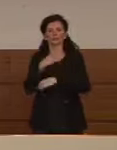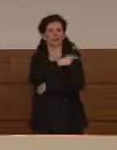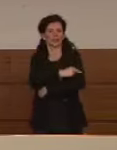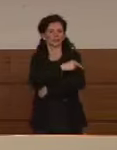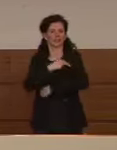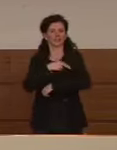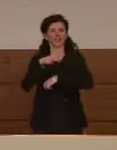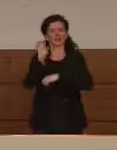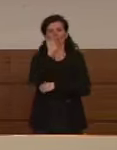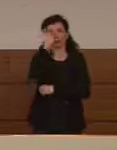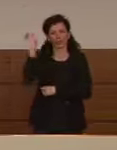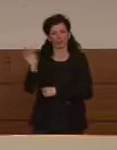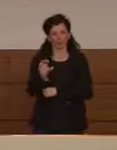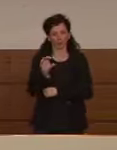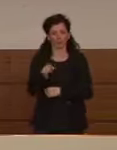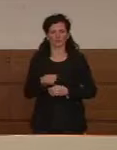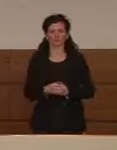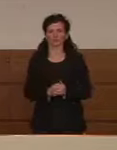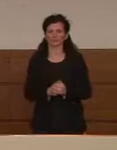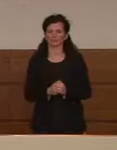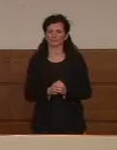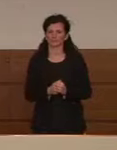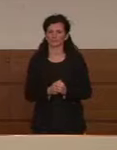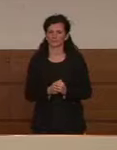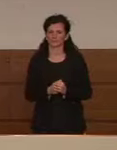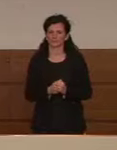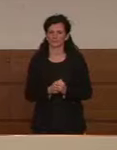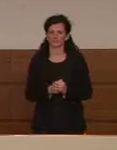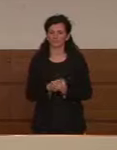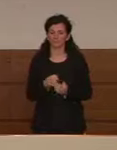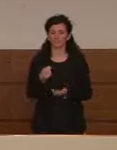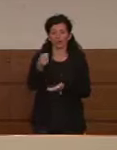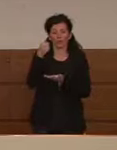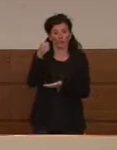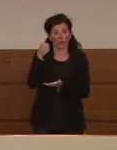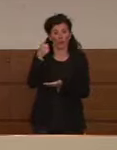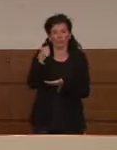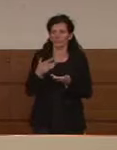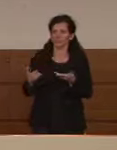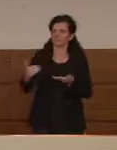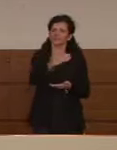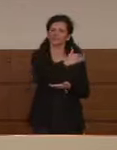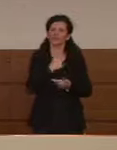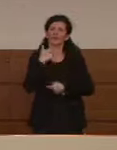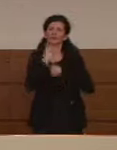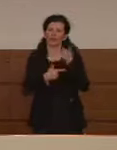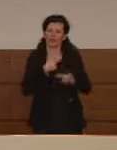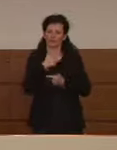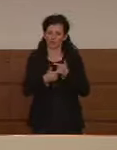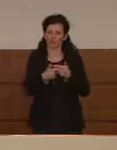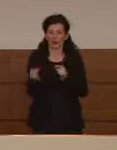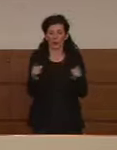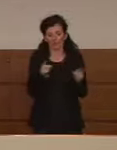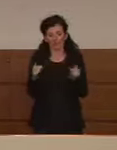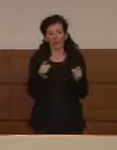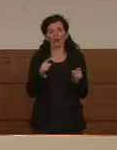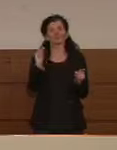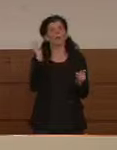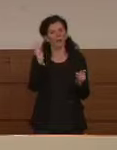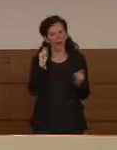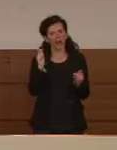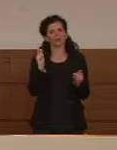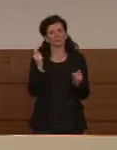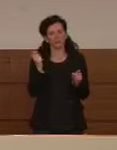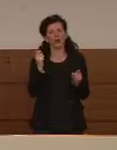sanitario. Per quanto riguarda i fondi raccolti dal Dipartimento, anche durante questo periodo pasquale non si è fermata